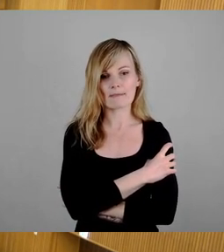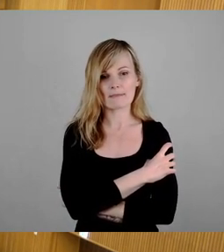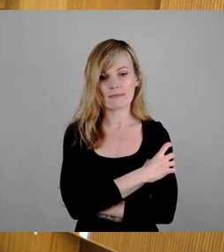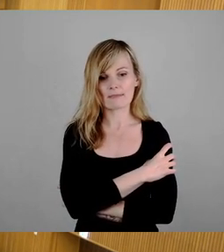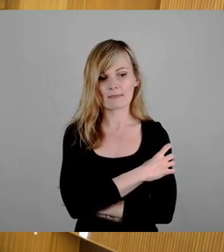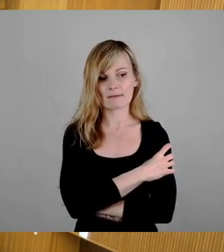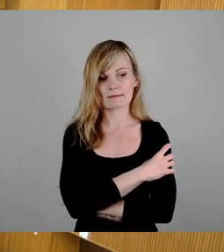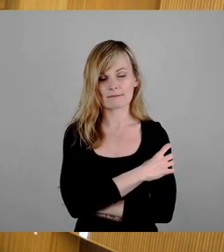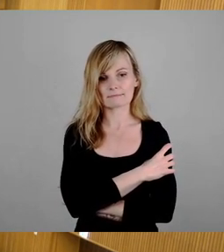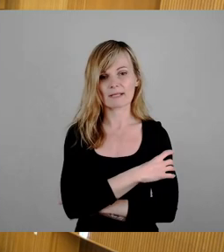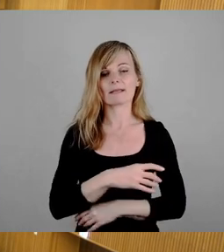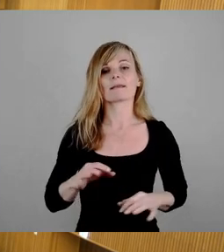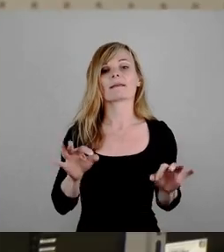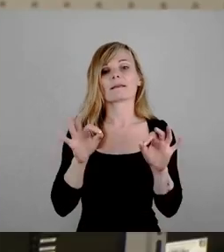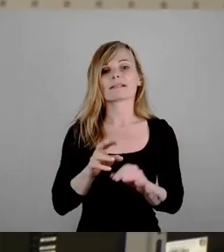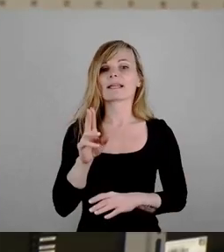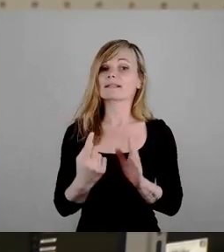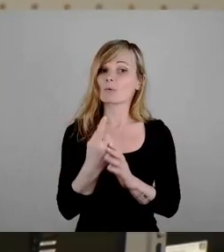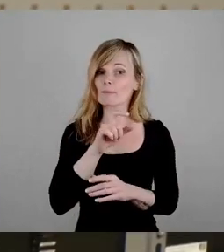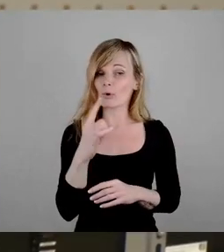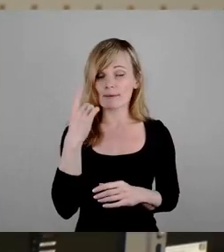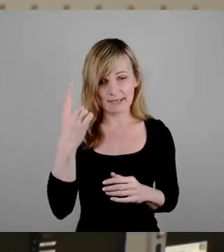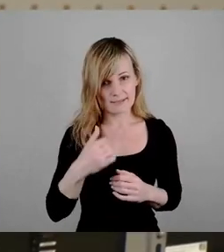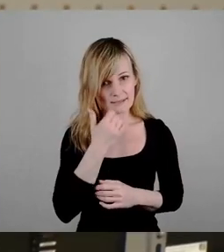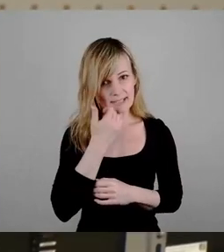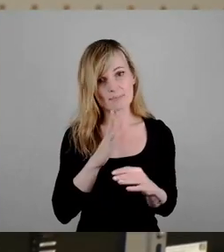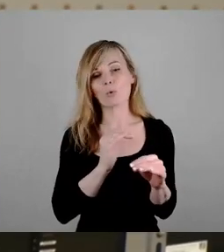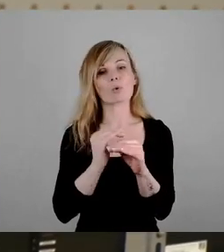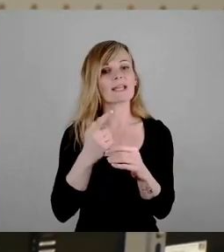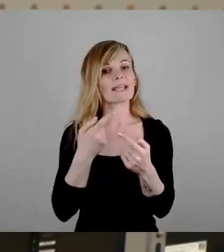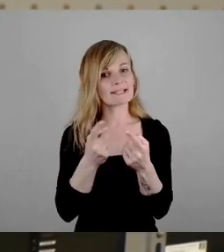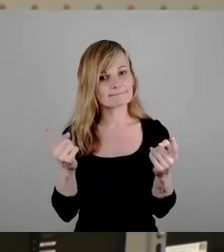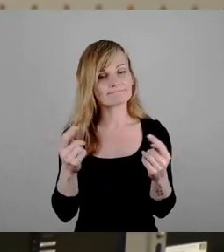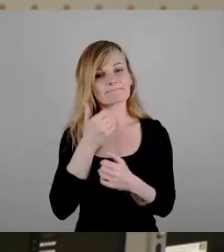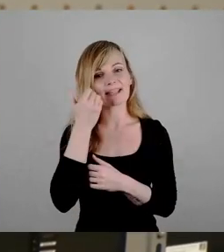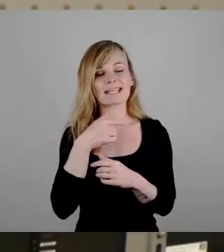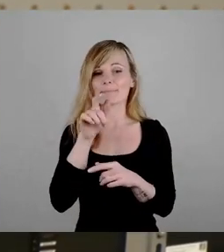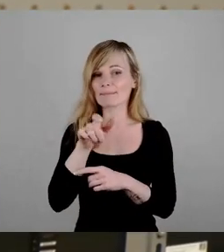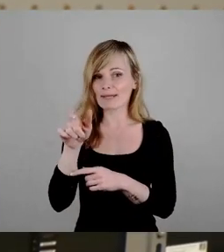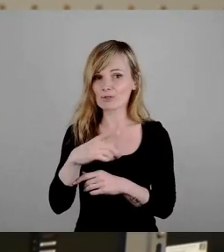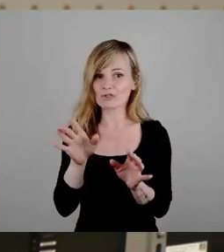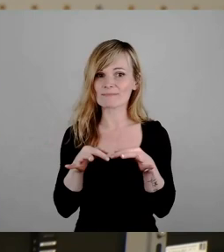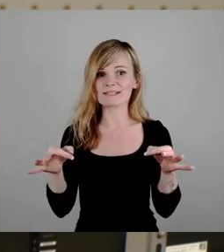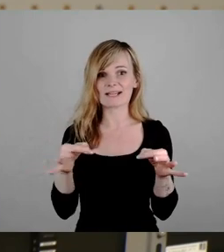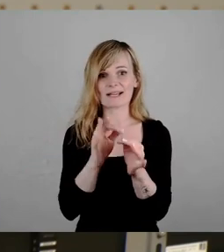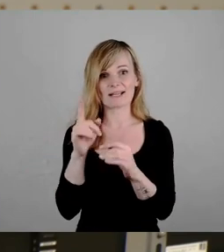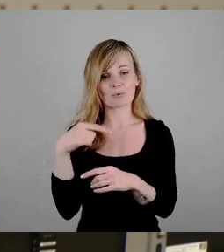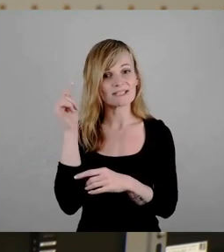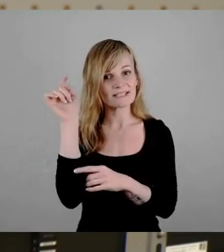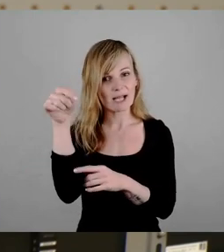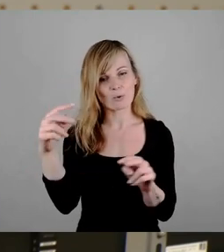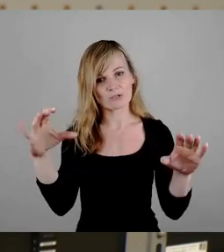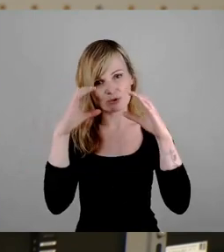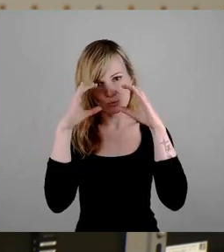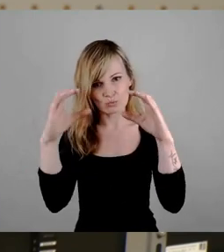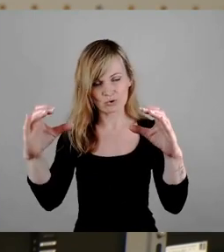Sehr geehrter Herr Oberbürgermeister, liebe Kolleginnen und Kollegen, liebe Menschen im Saal und draußen im